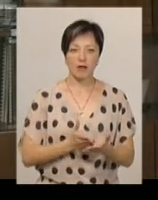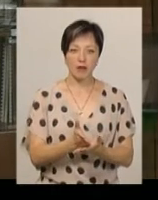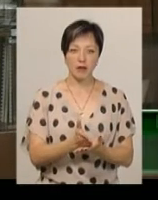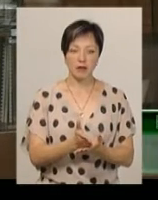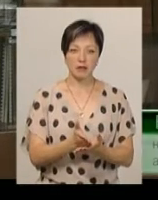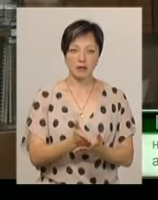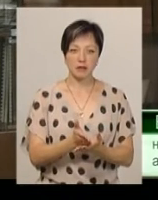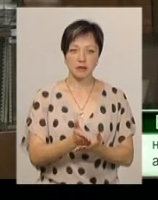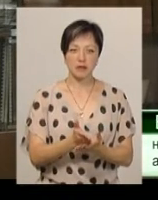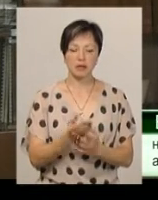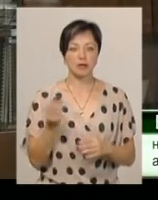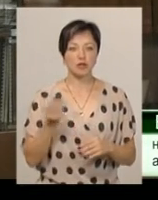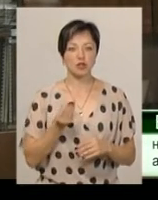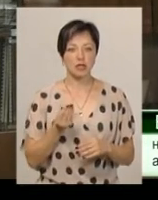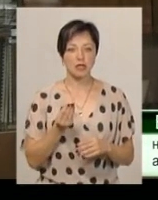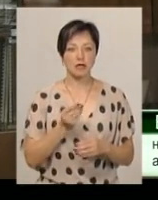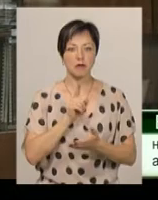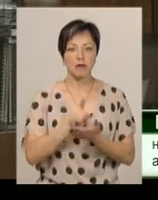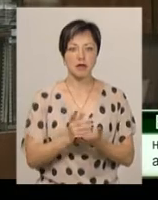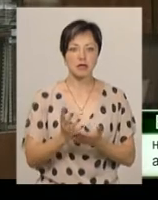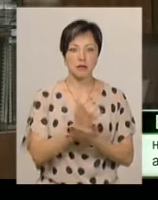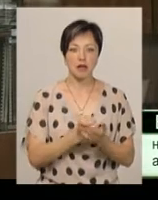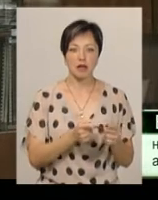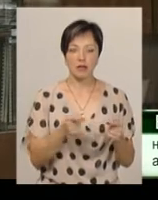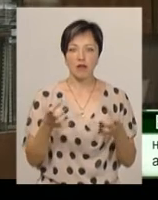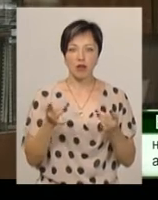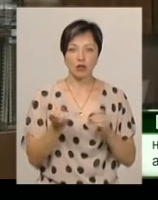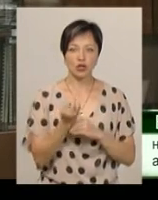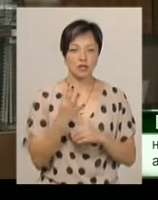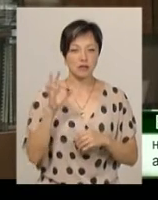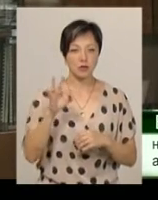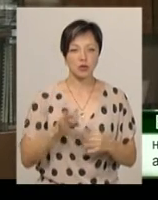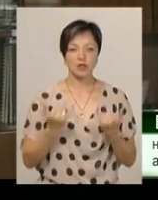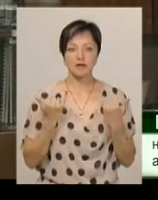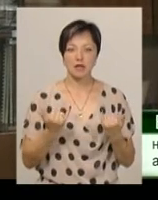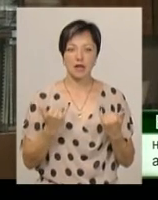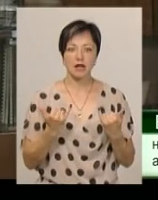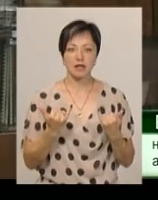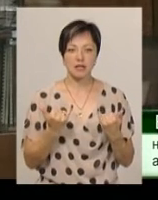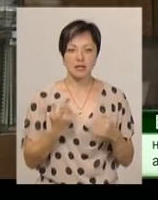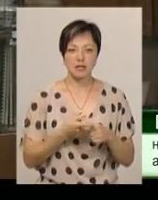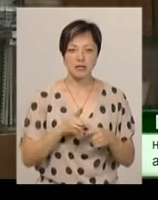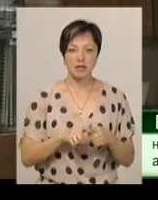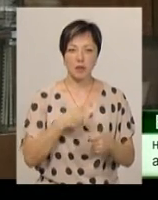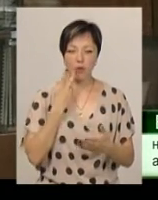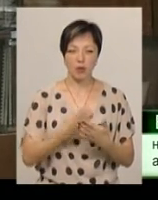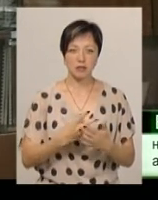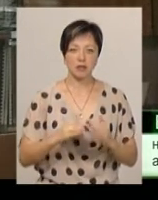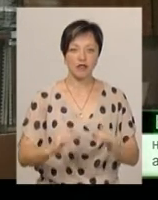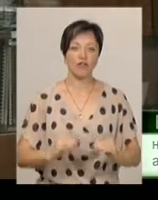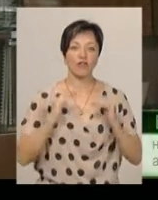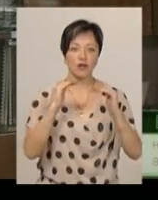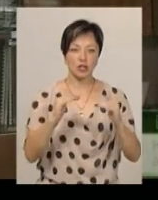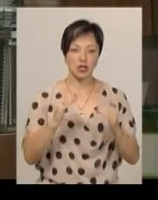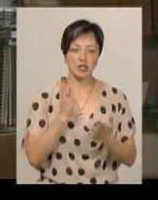пшениці, яка має збиратися, це її вологість – 14%, то зараз цей показник набагато